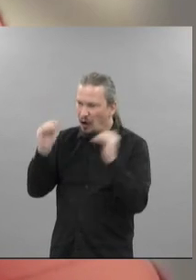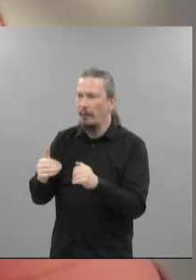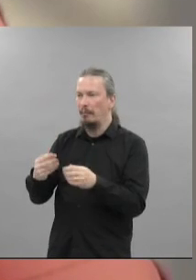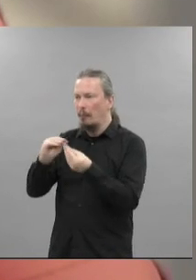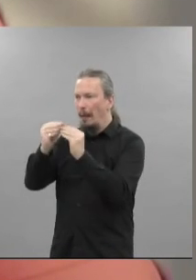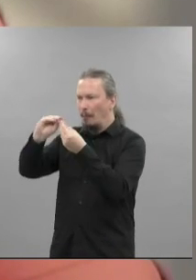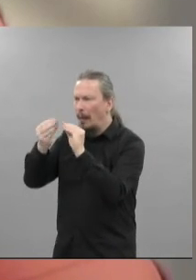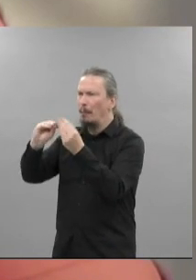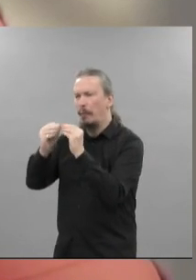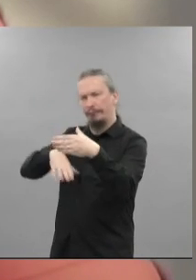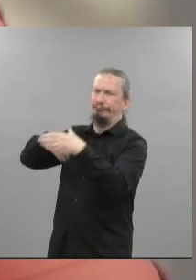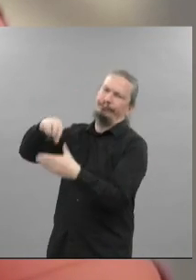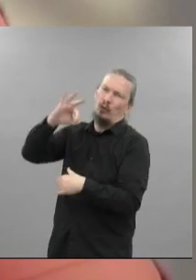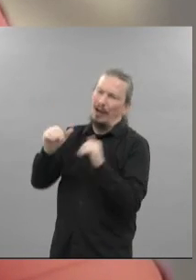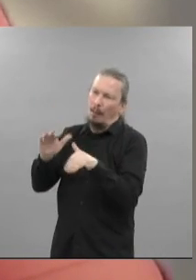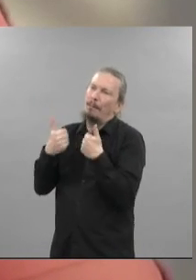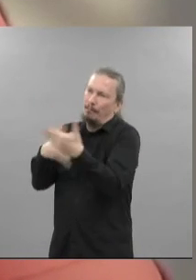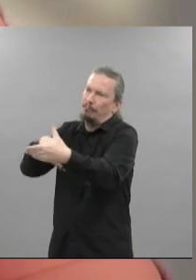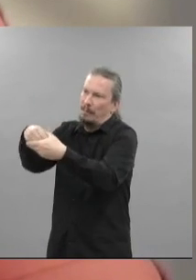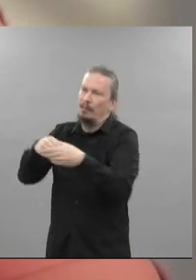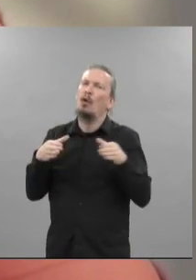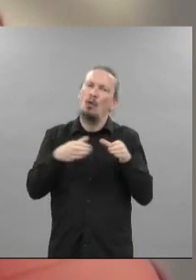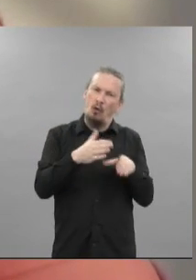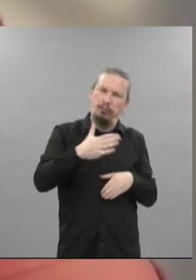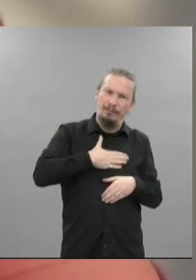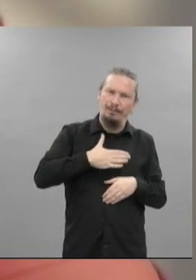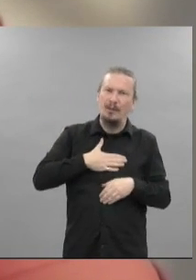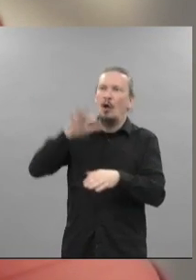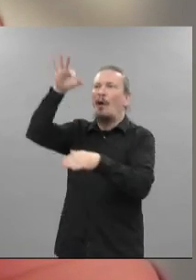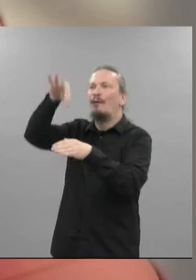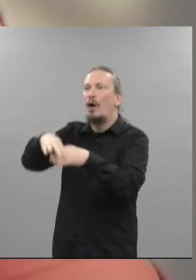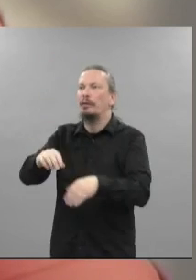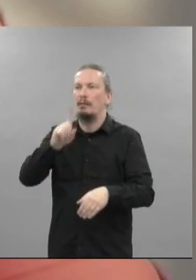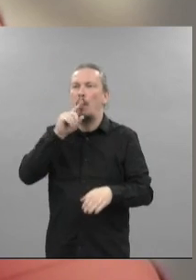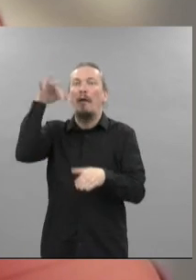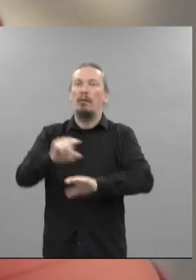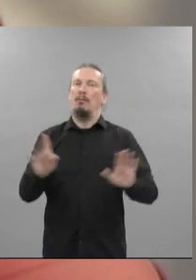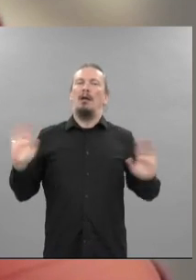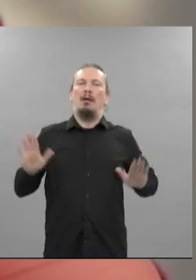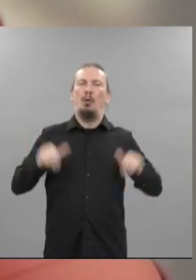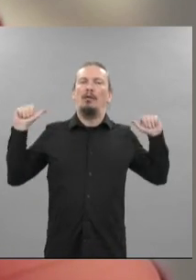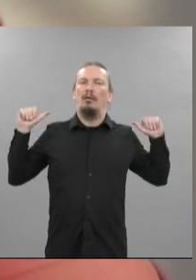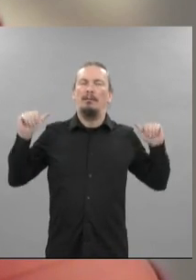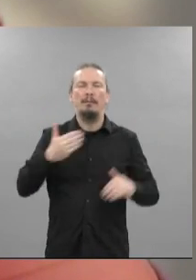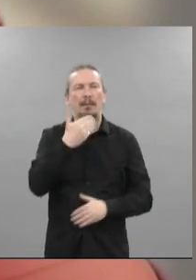Concernant le vote, le groupe MECS ne prendra pas part à celui-ci. Je vous remercie.